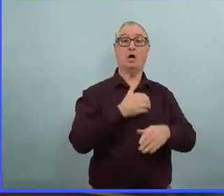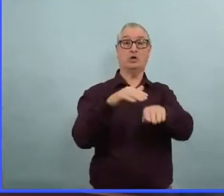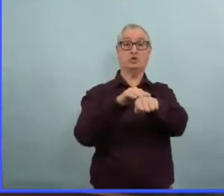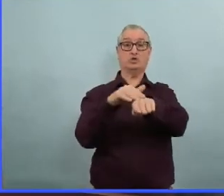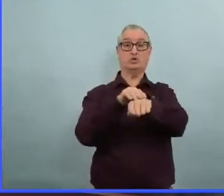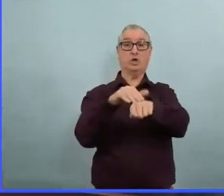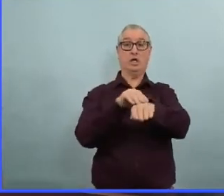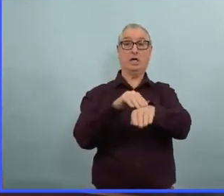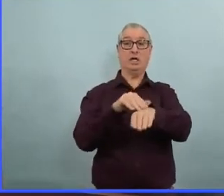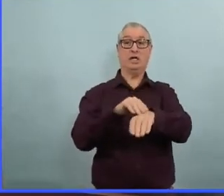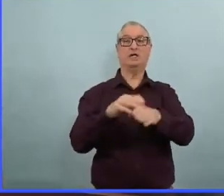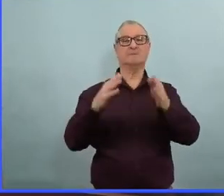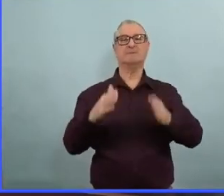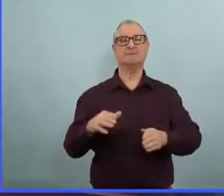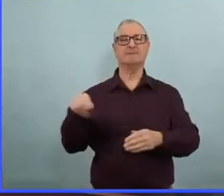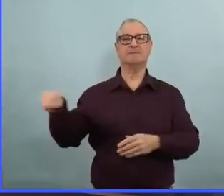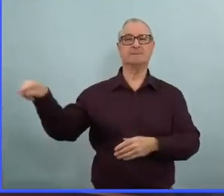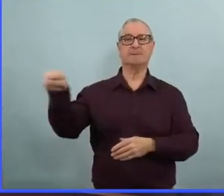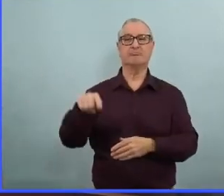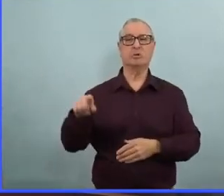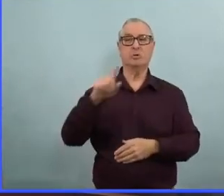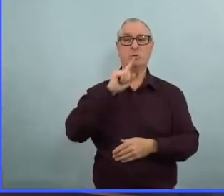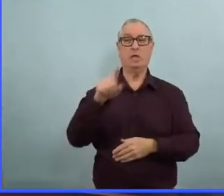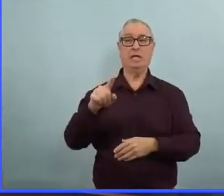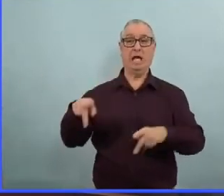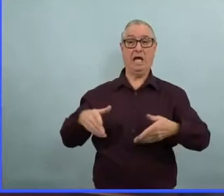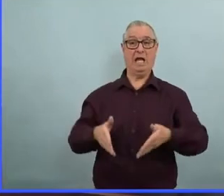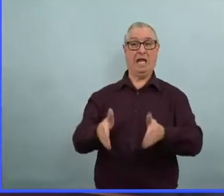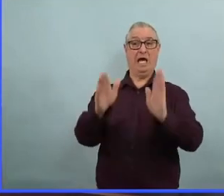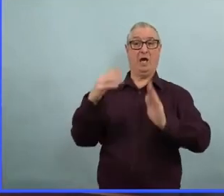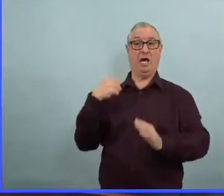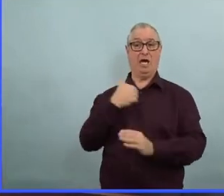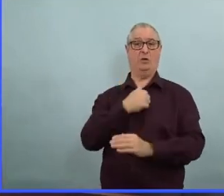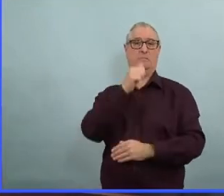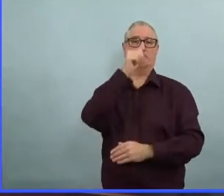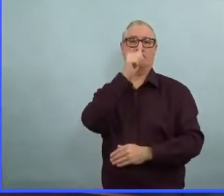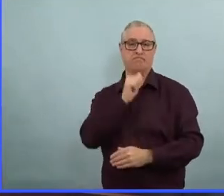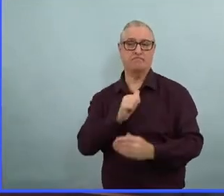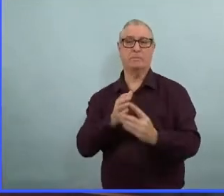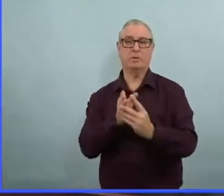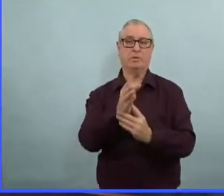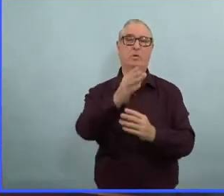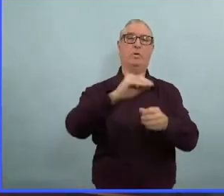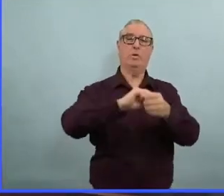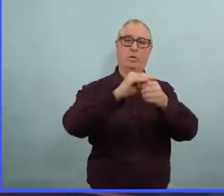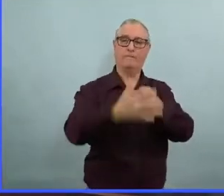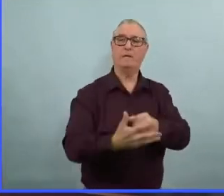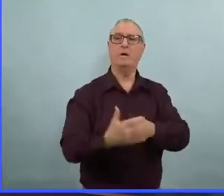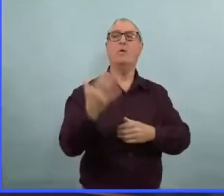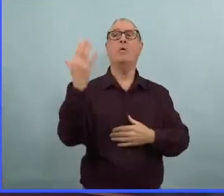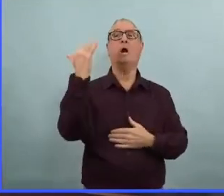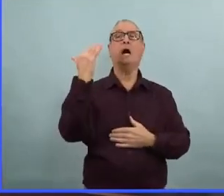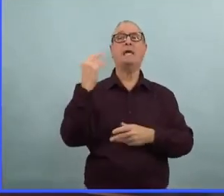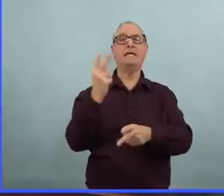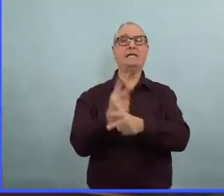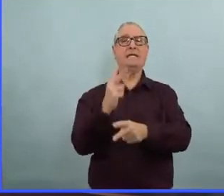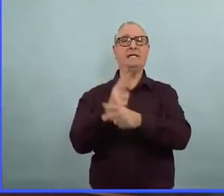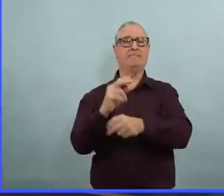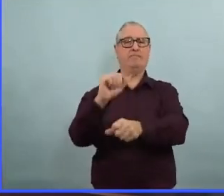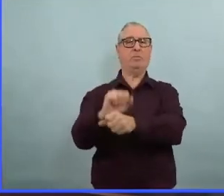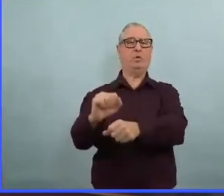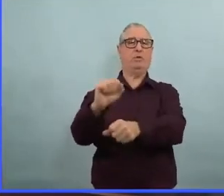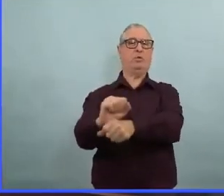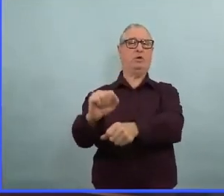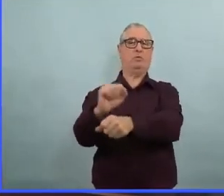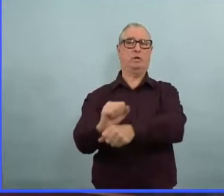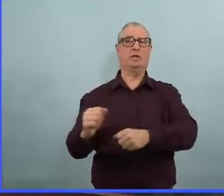nos camionneurs, ils nous ont permis de vivre pendant toute cette pandémie. Ils ont permis à la chaîne d'approvisionnement de ne pas être interrompus.